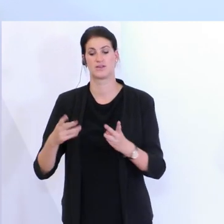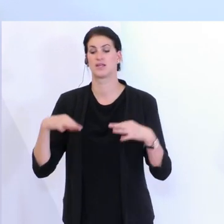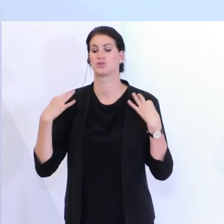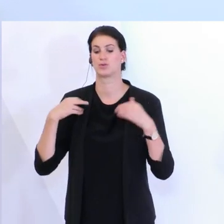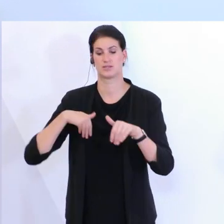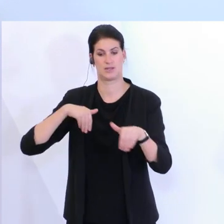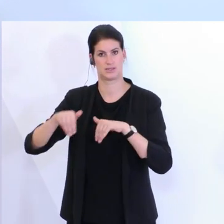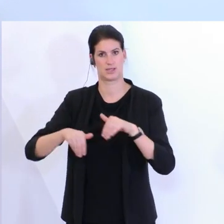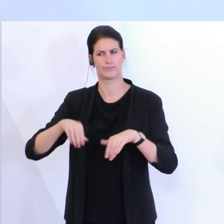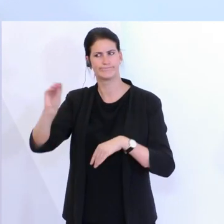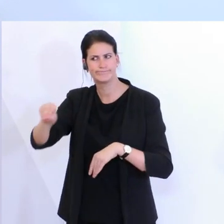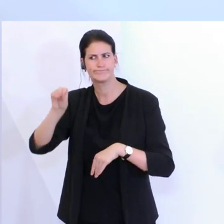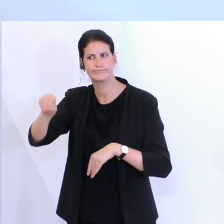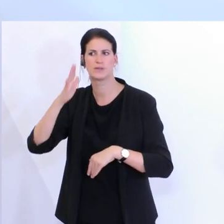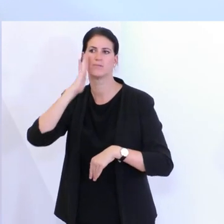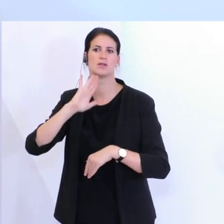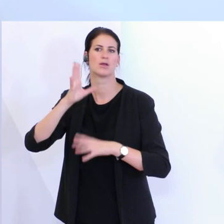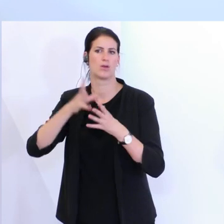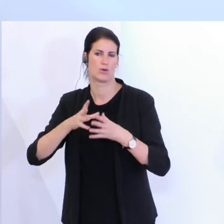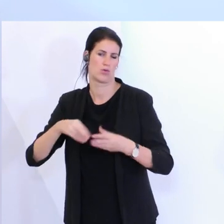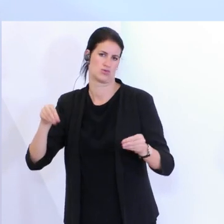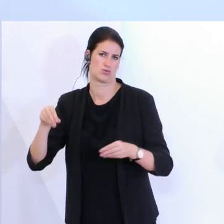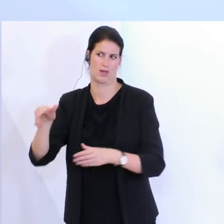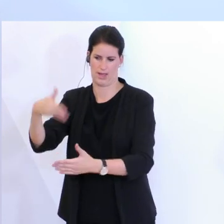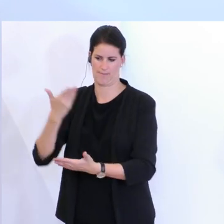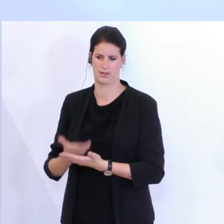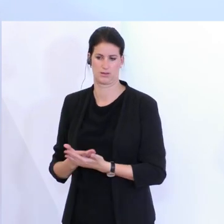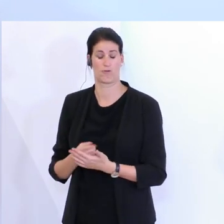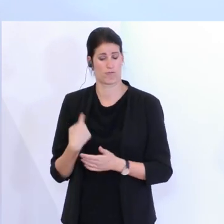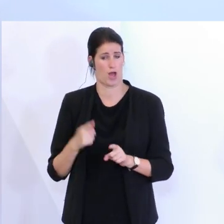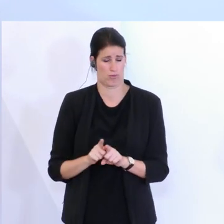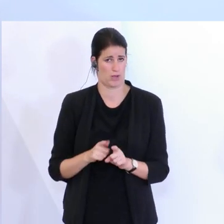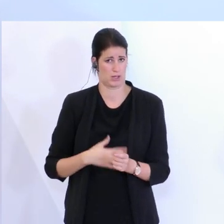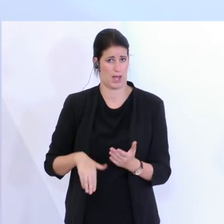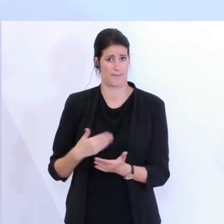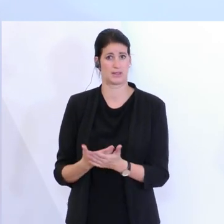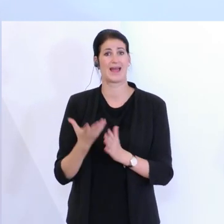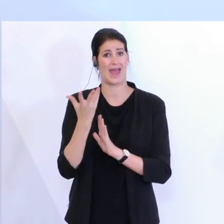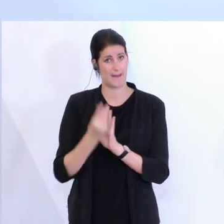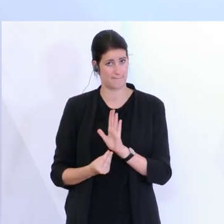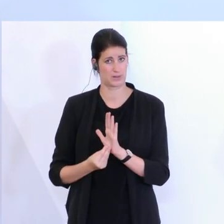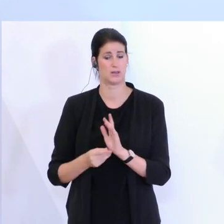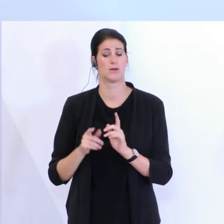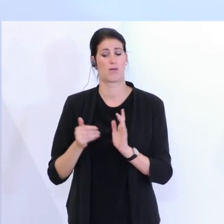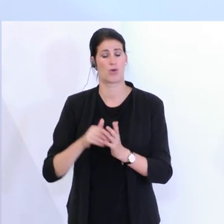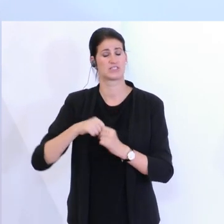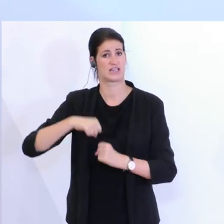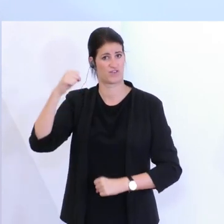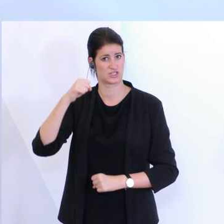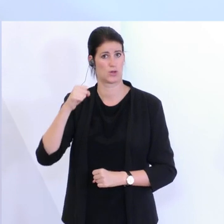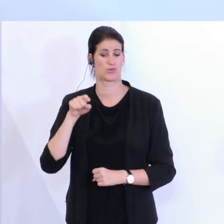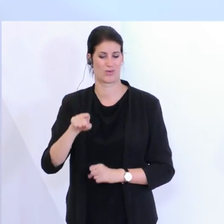appellieren, hier sich Lösungen einfallen zu lassen. Die bieten wir auch gerne an und hier eine App zu zertifizieren, wo die Gäste